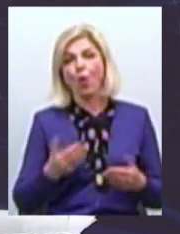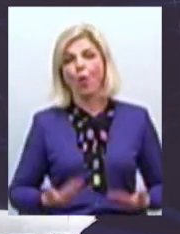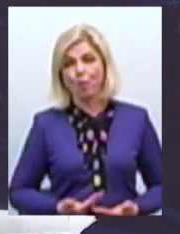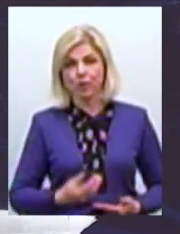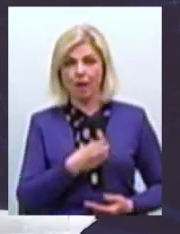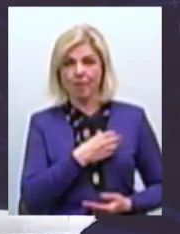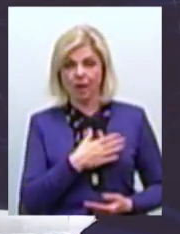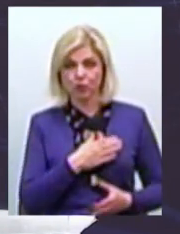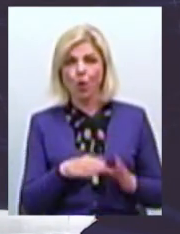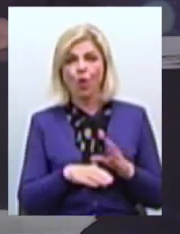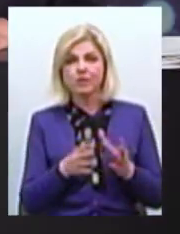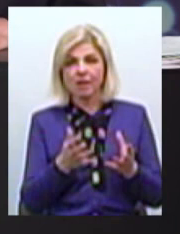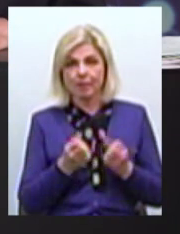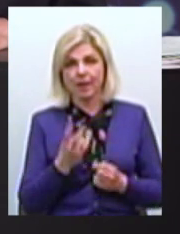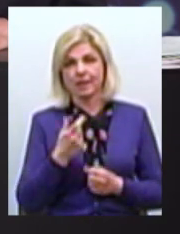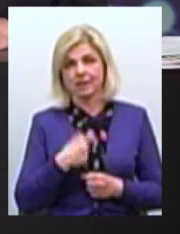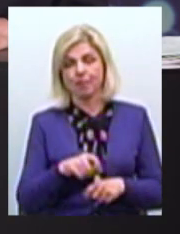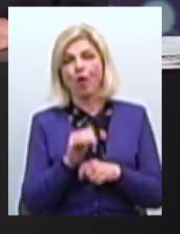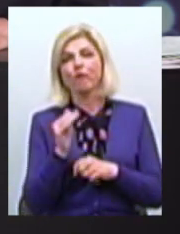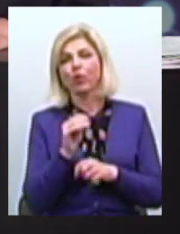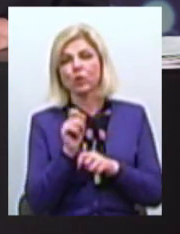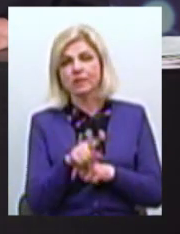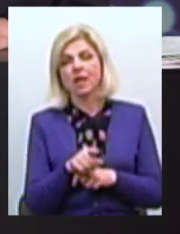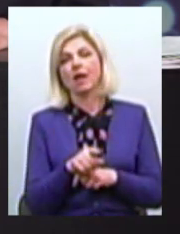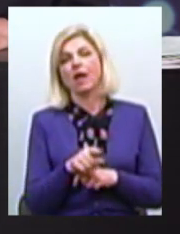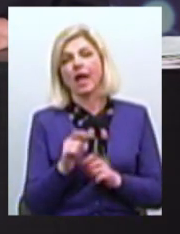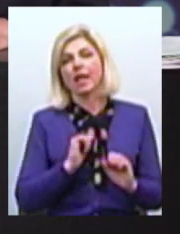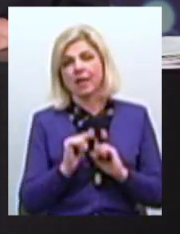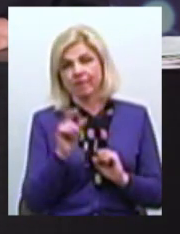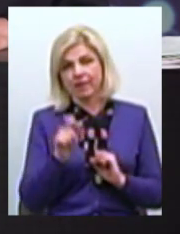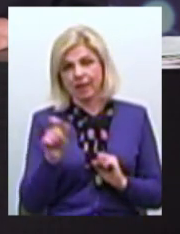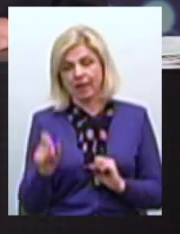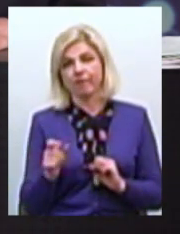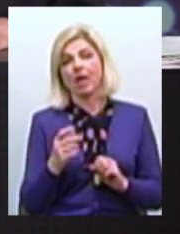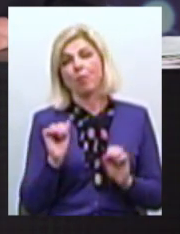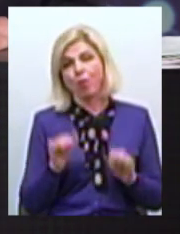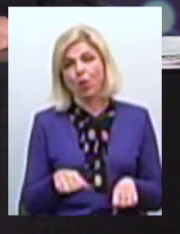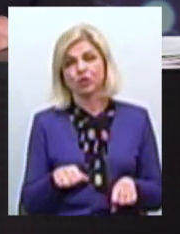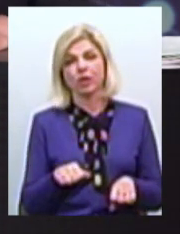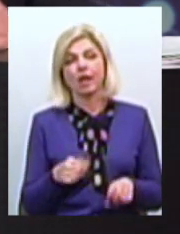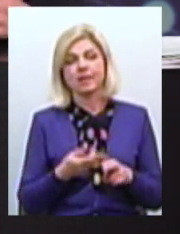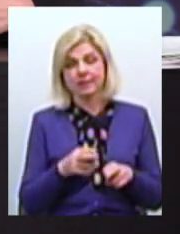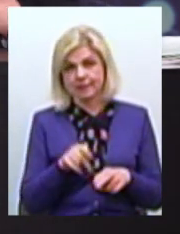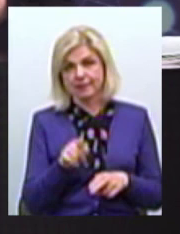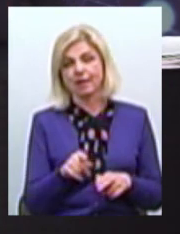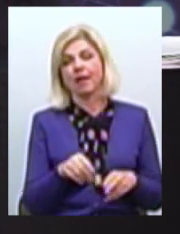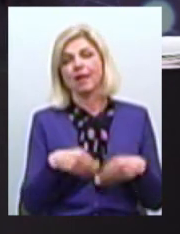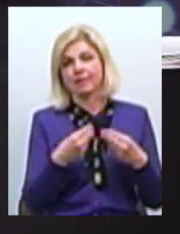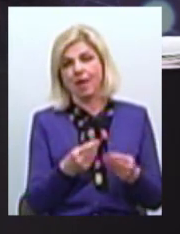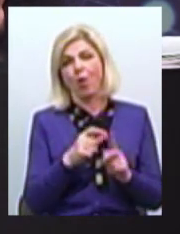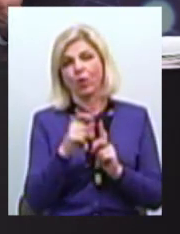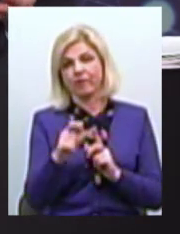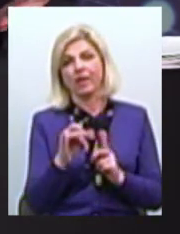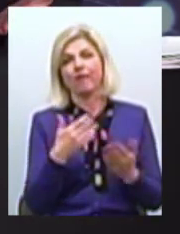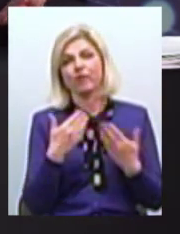Забирає на себе функцію призначення керівників, в тому числі, цей заклад Тому, може, це надасть потім відповідь і